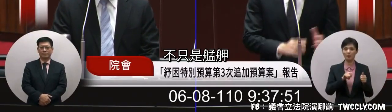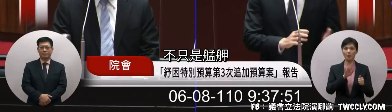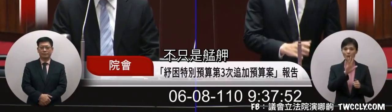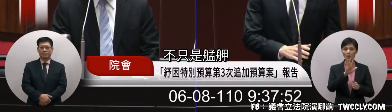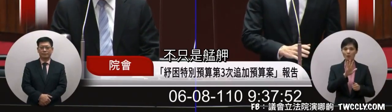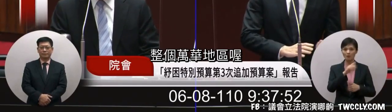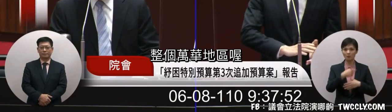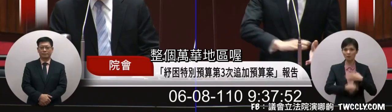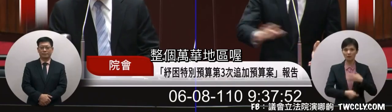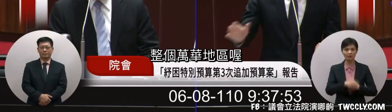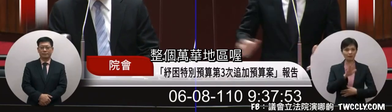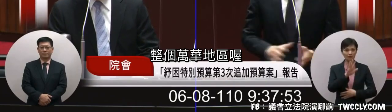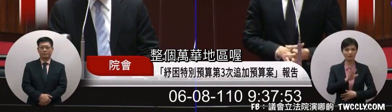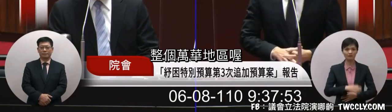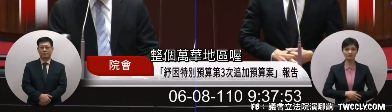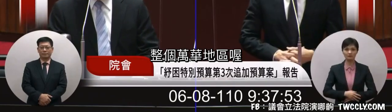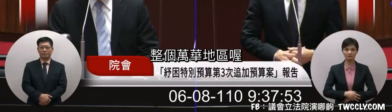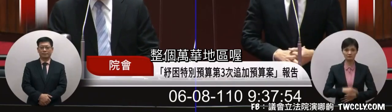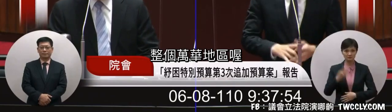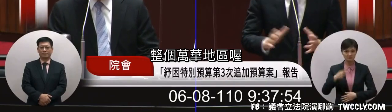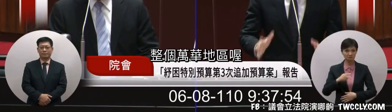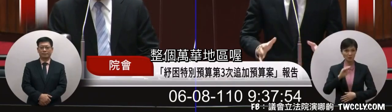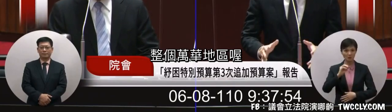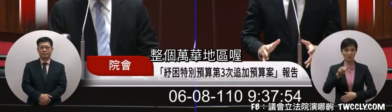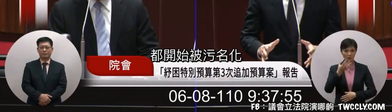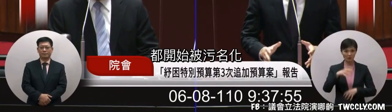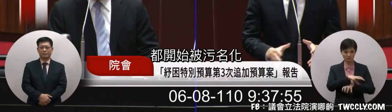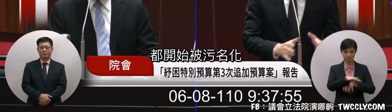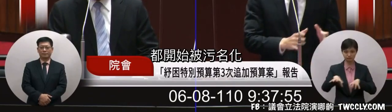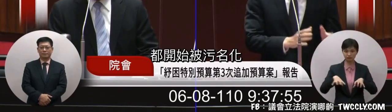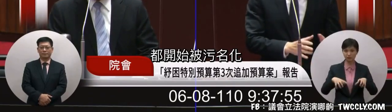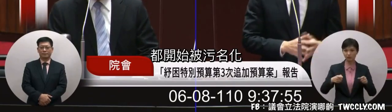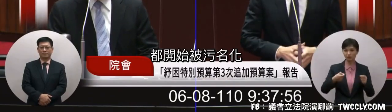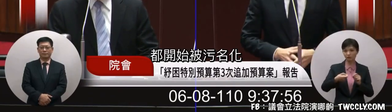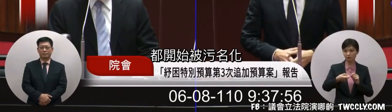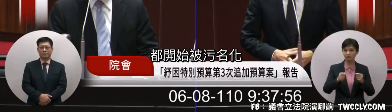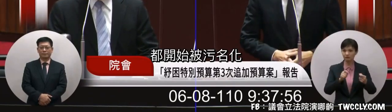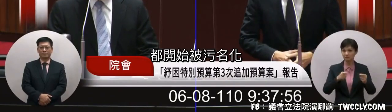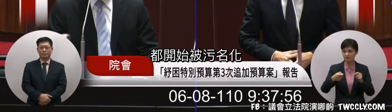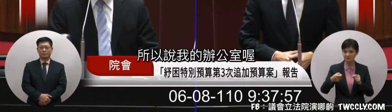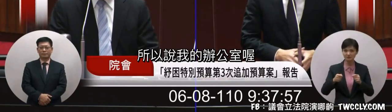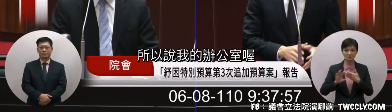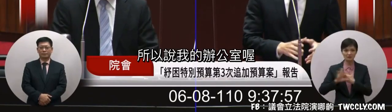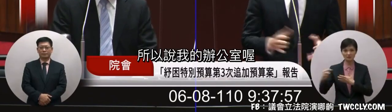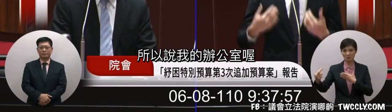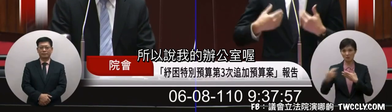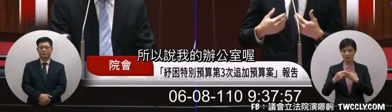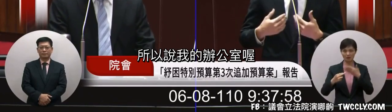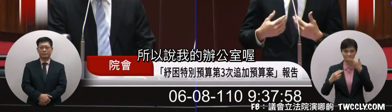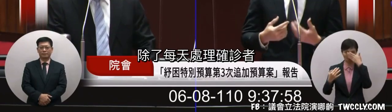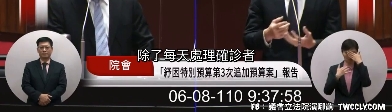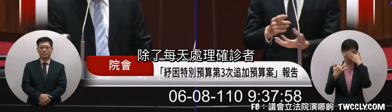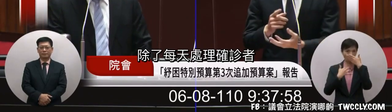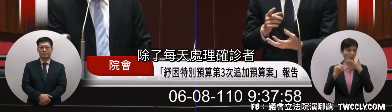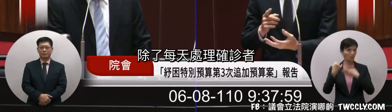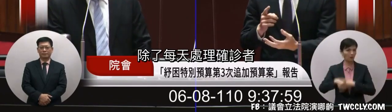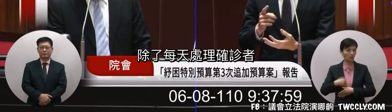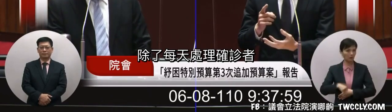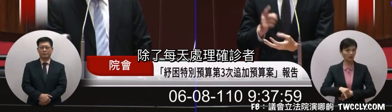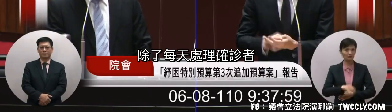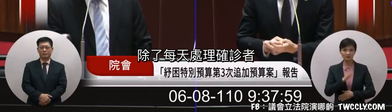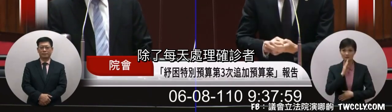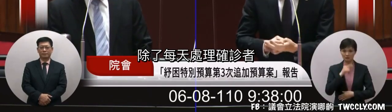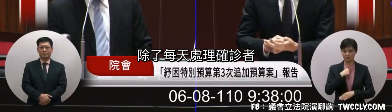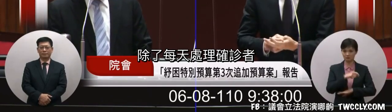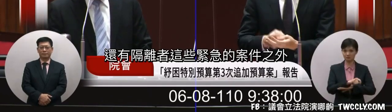不然是我們想到整個漫畫地區都開始去無名化所以說我的辦公室齁除了我每天在